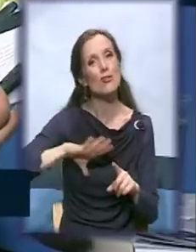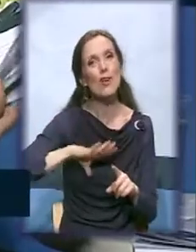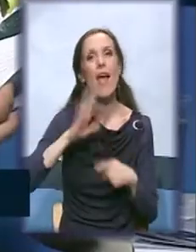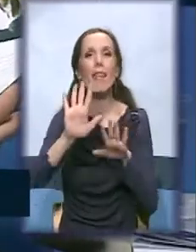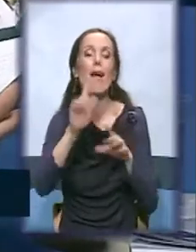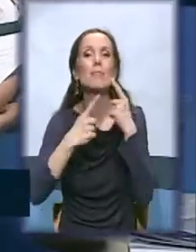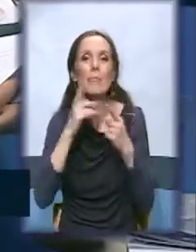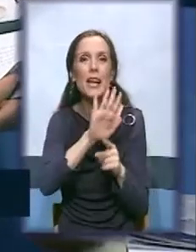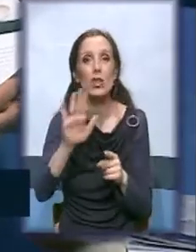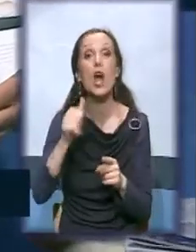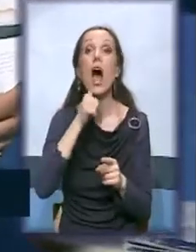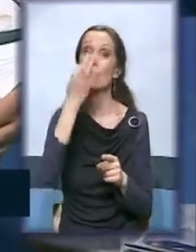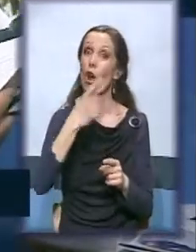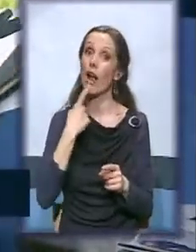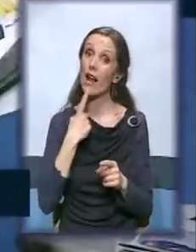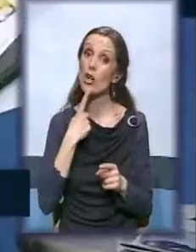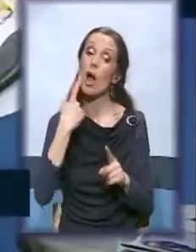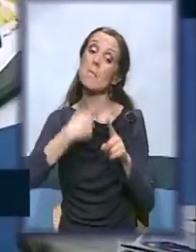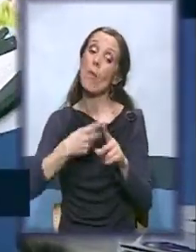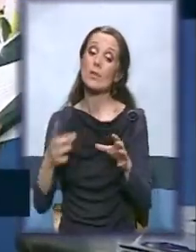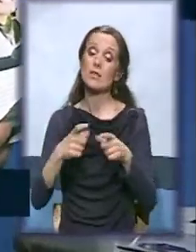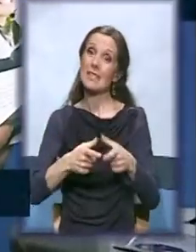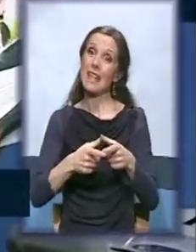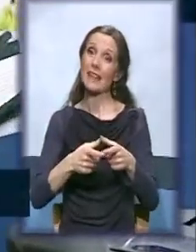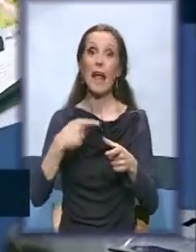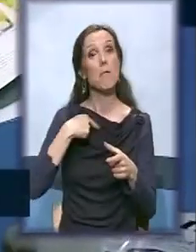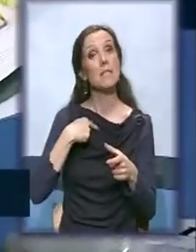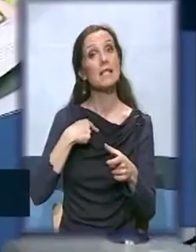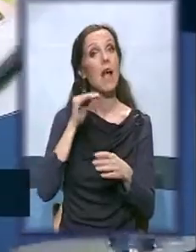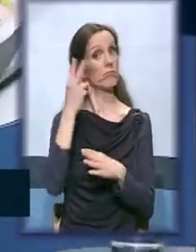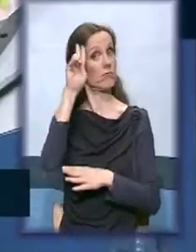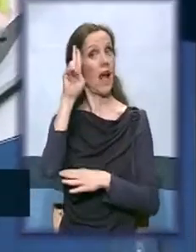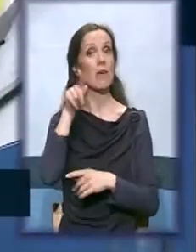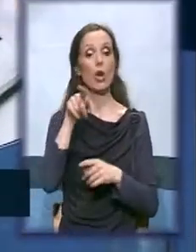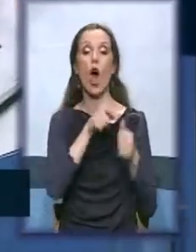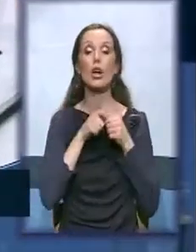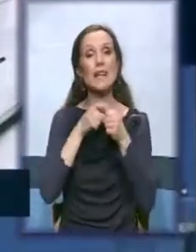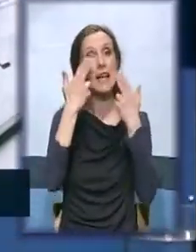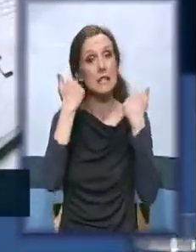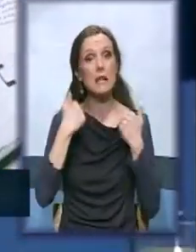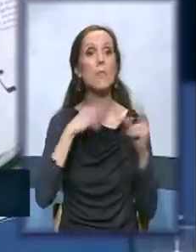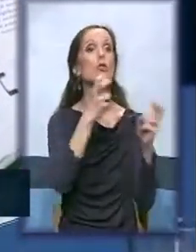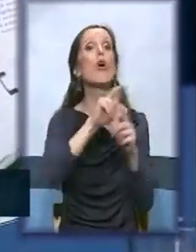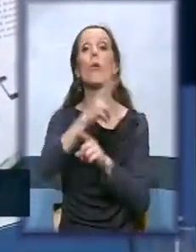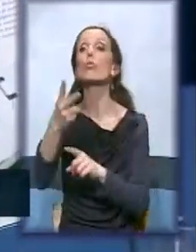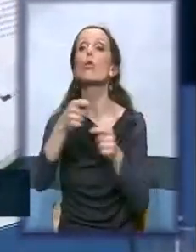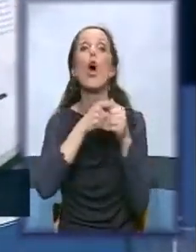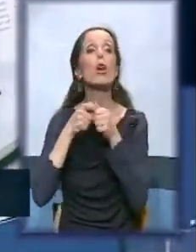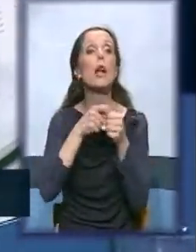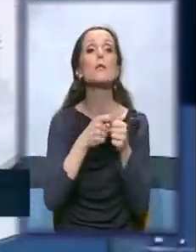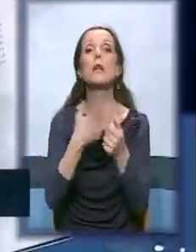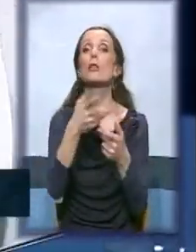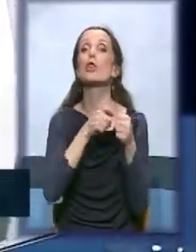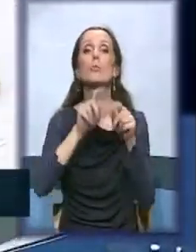javljamo se i kao organizacija slepih partnerski zovemo i druge organizacije, organizacije osoba sa